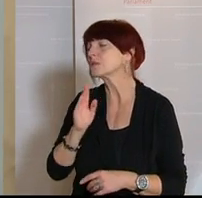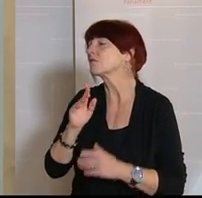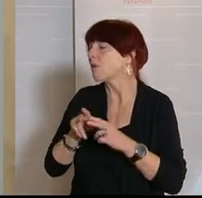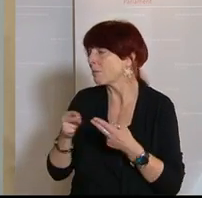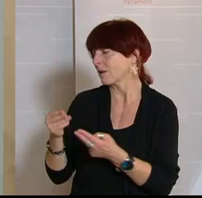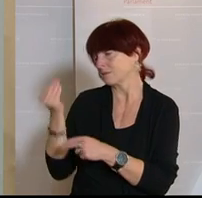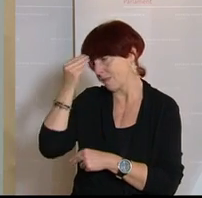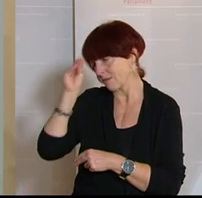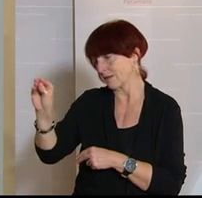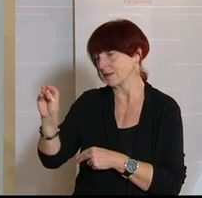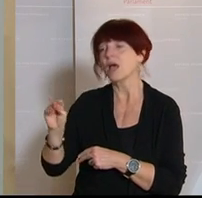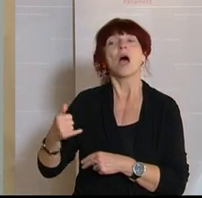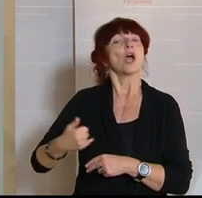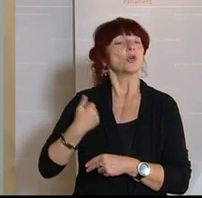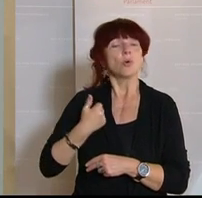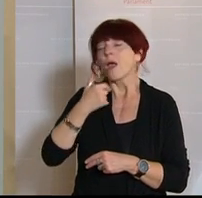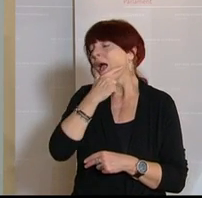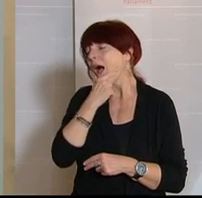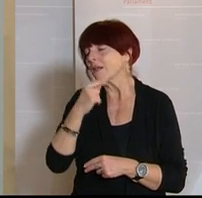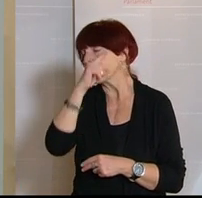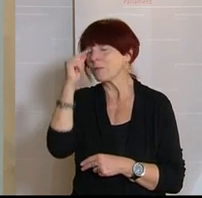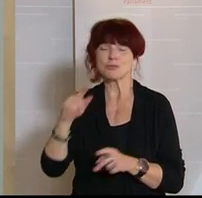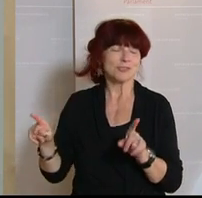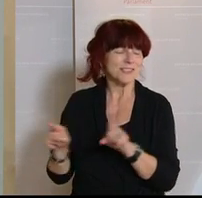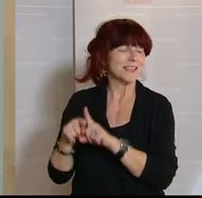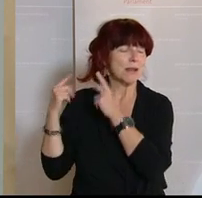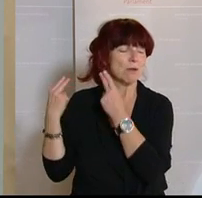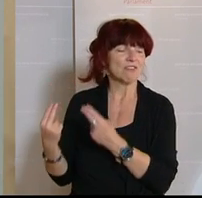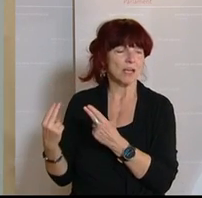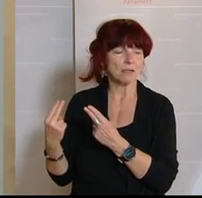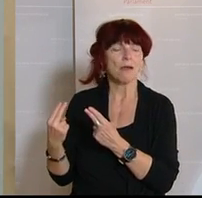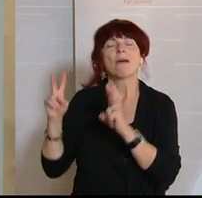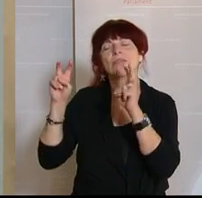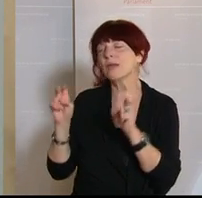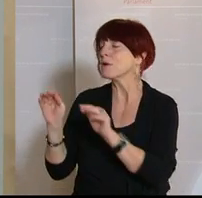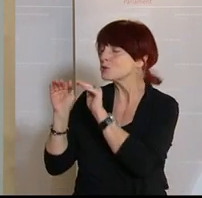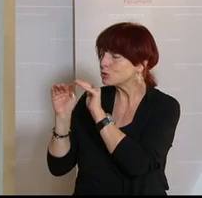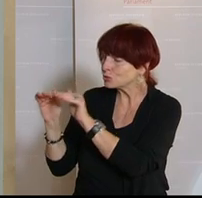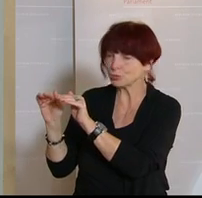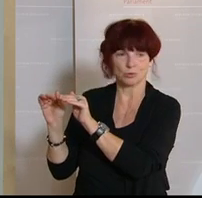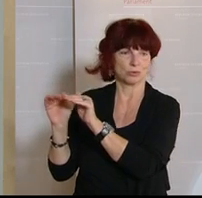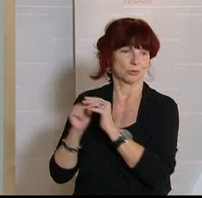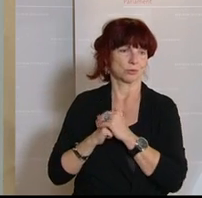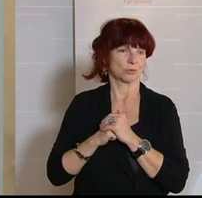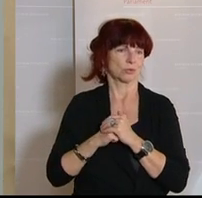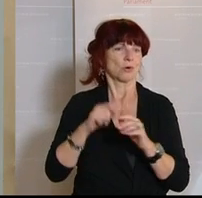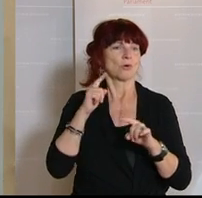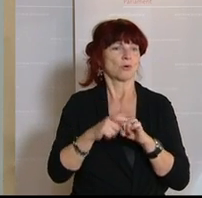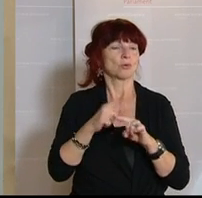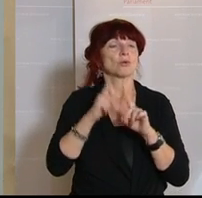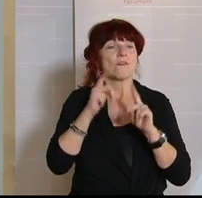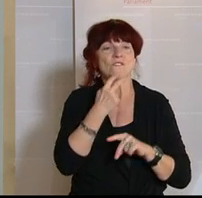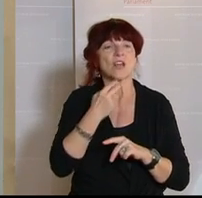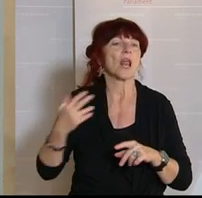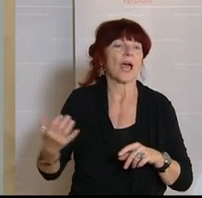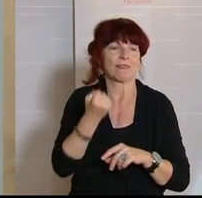gleich viel wert. Es geht um den Schutz und es geht um die Rettung von Menschenleben. da sind wir auf einem sehr, sehr guten Weg. Danke an